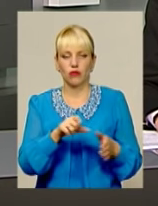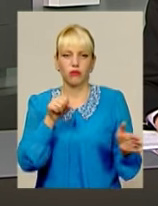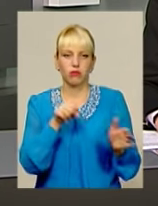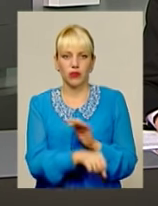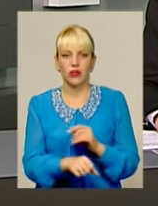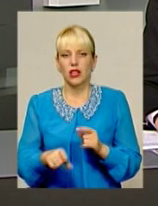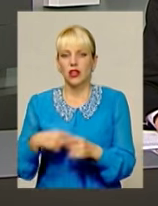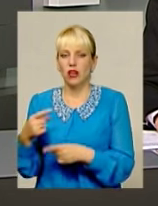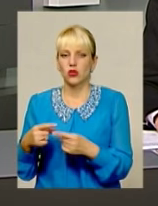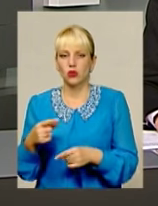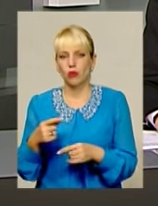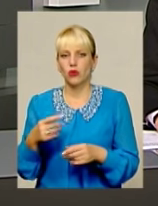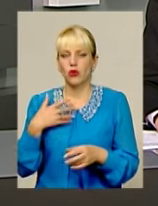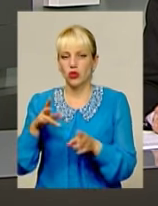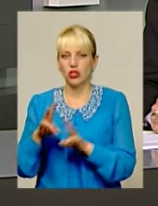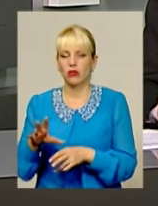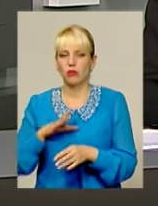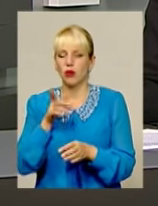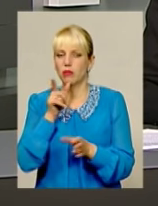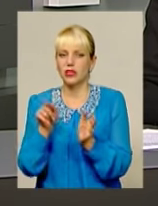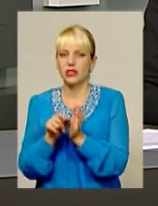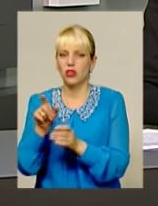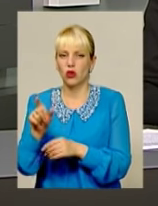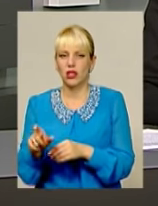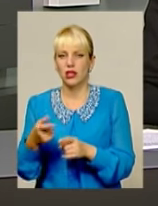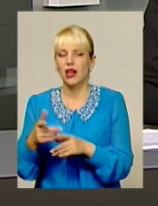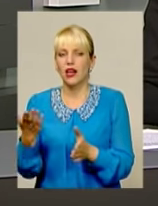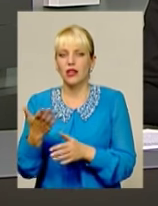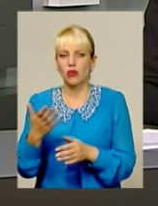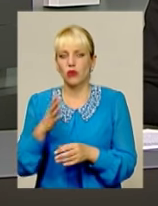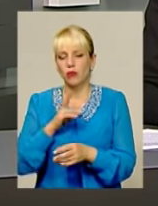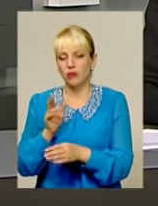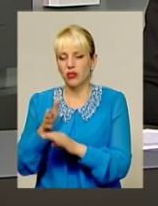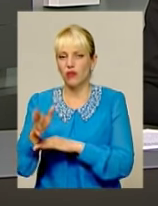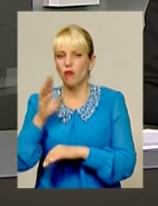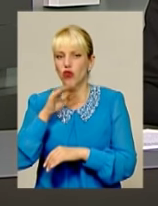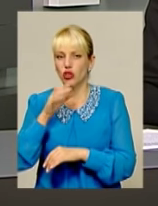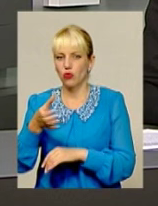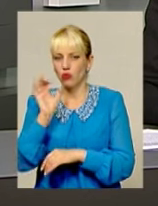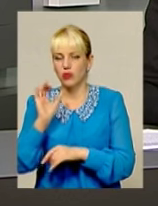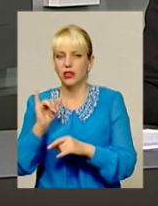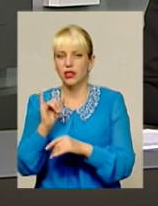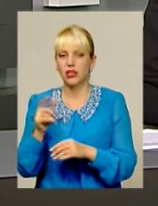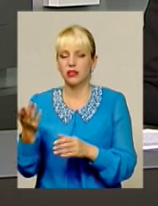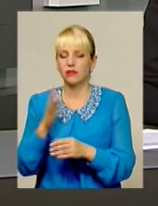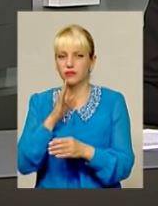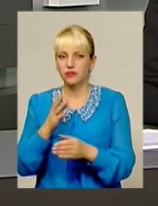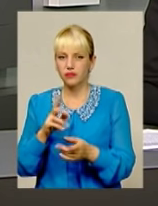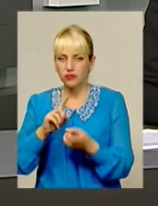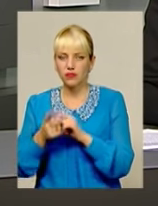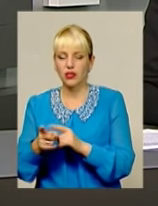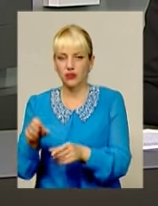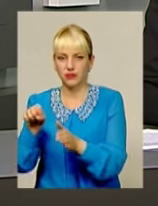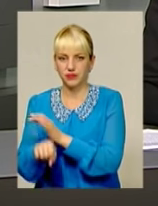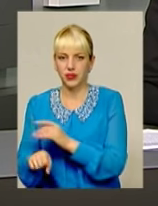Наступною жертвою стала пенсіонерка. До неї вбивця навідався, аби попити води, яка коштувала тій життя. Імовірно,